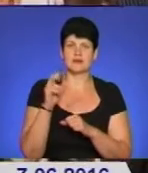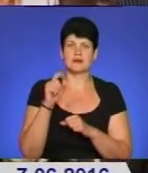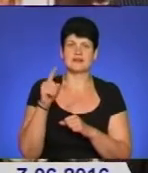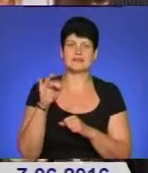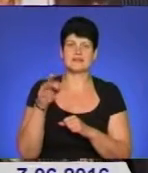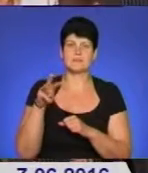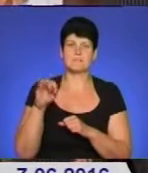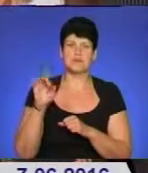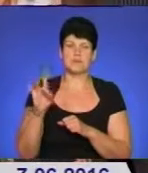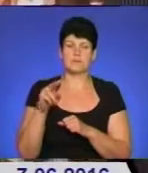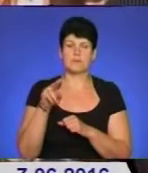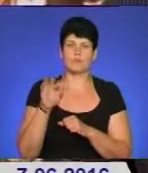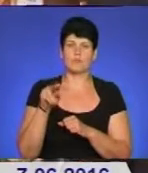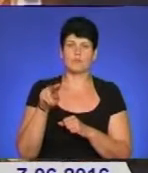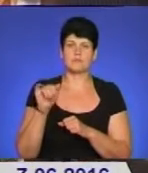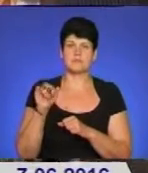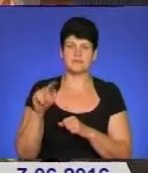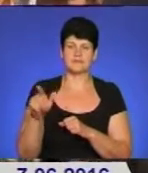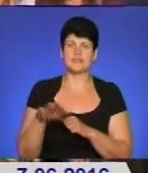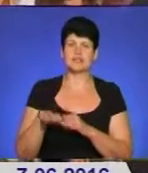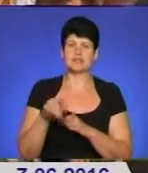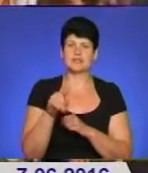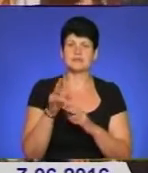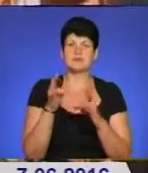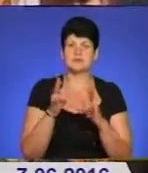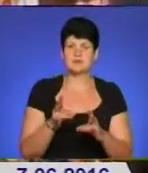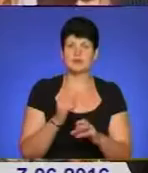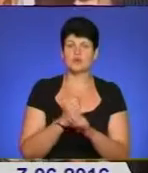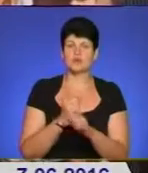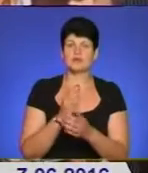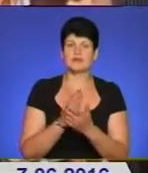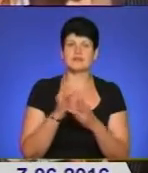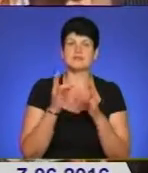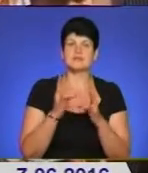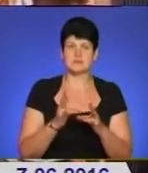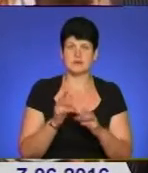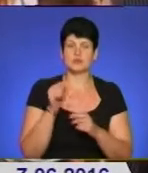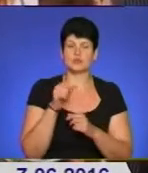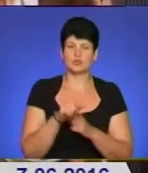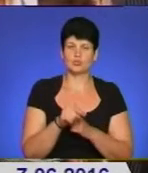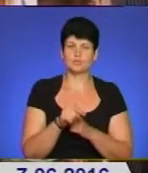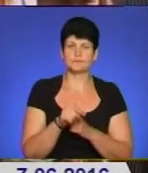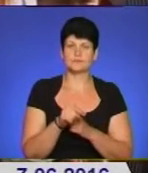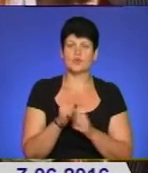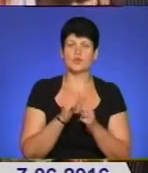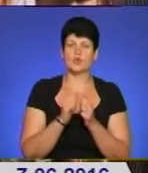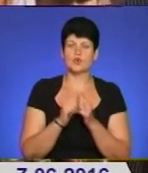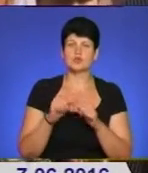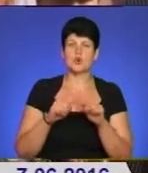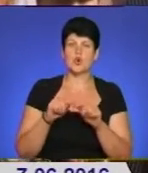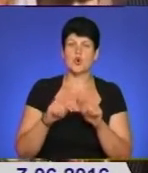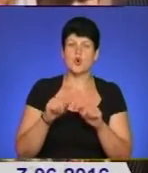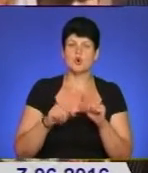Попіль. Територія там небезпечна і, в принципі, робота, яку ви робите, також є небезпечна. Тому десь в кожній родині,